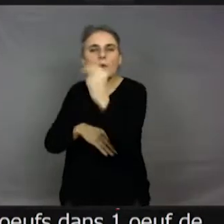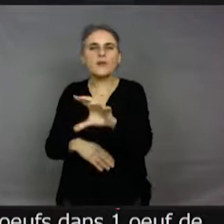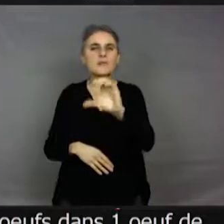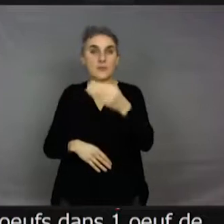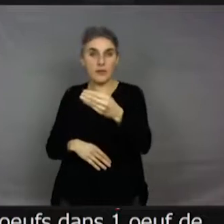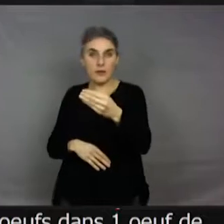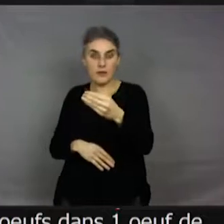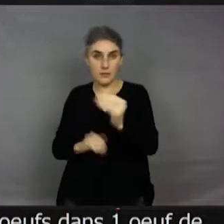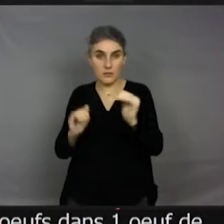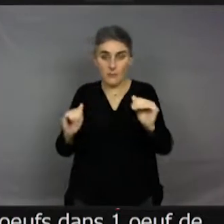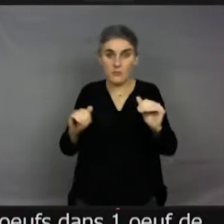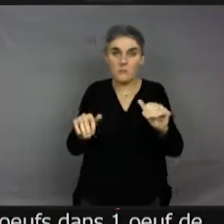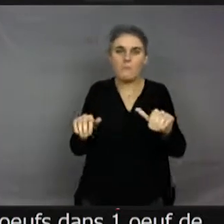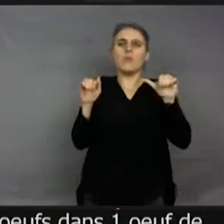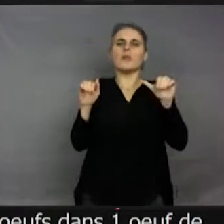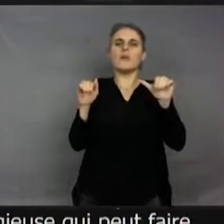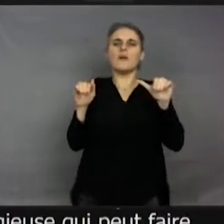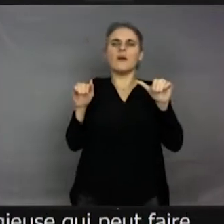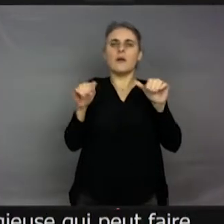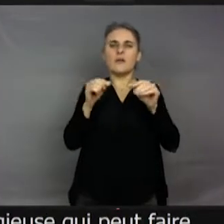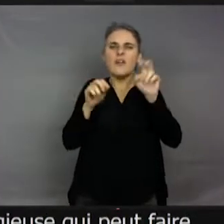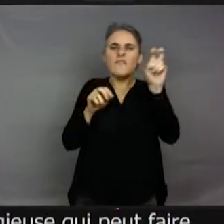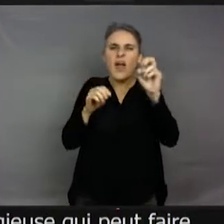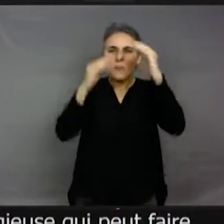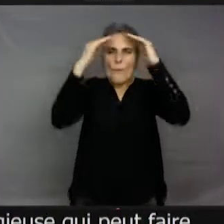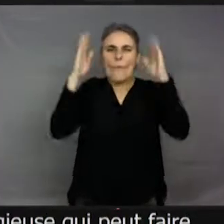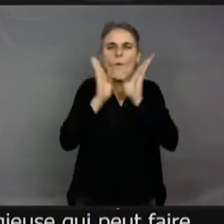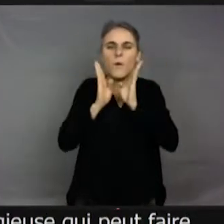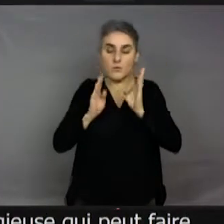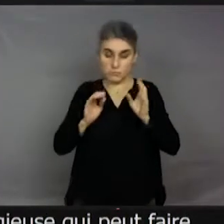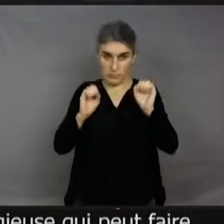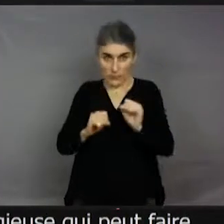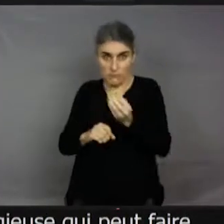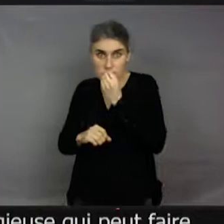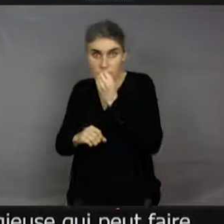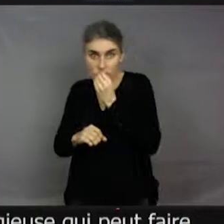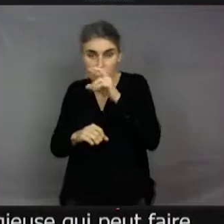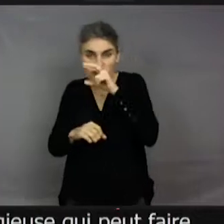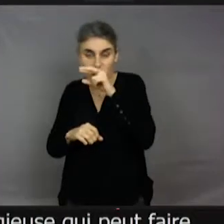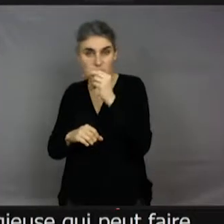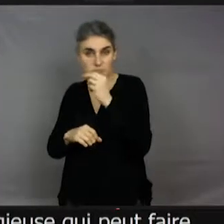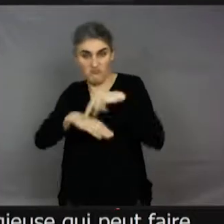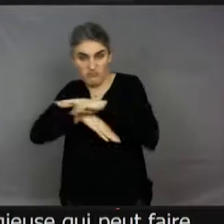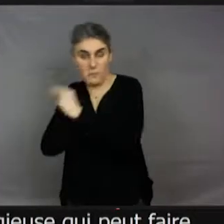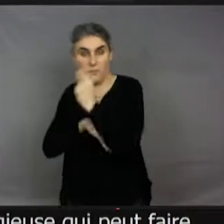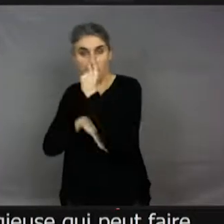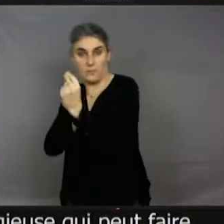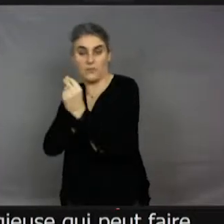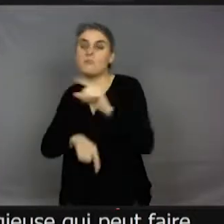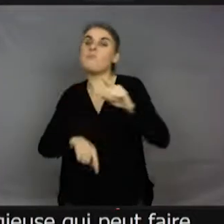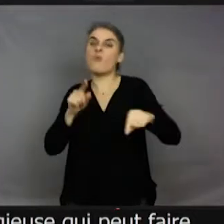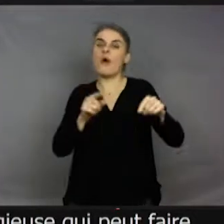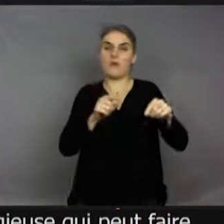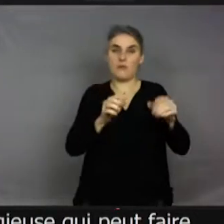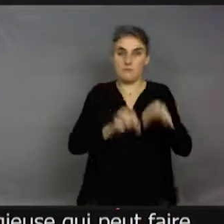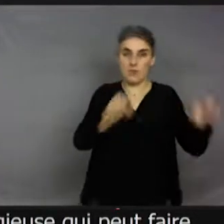mentes en Europe pourrait presque manger une musaraigne. Ce qui arrive, en tout cas, sous les tropiques, il y des mentes religieuses assez balèzes, enfin, assez grandes, qui chopent les oiseaux